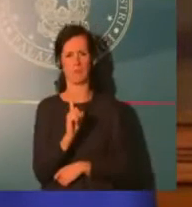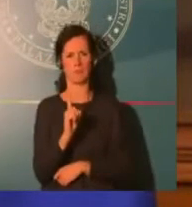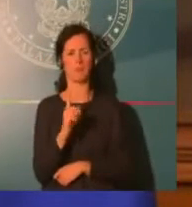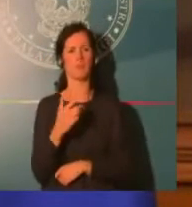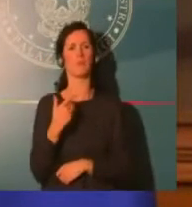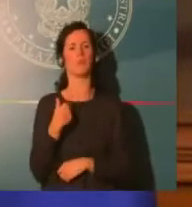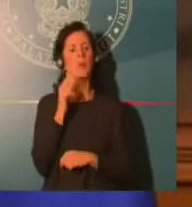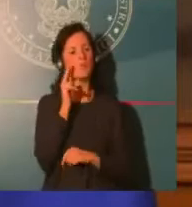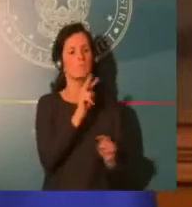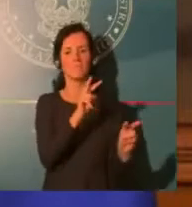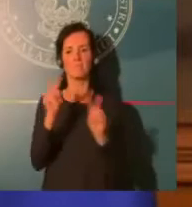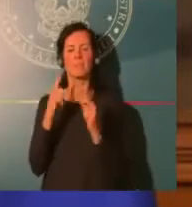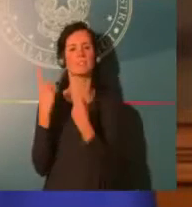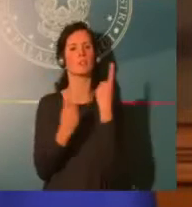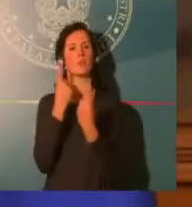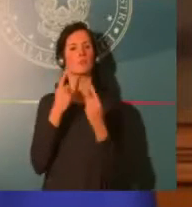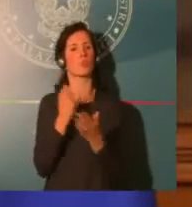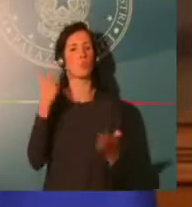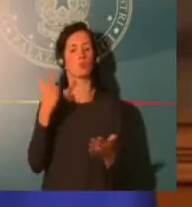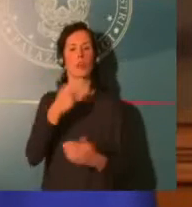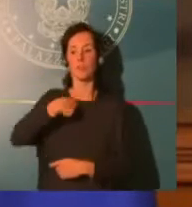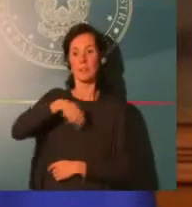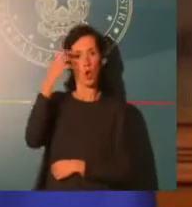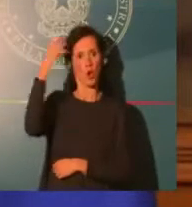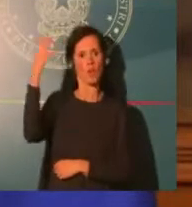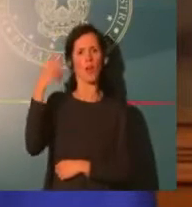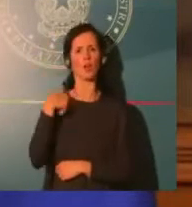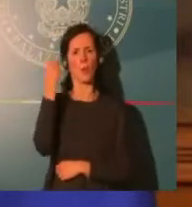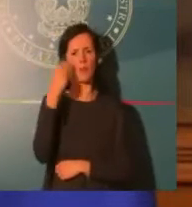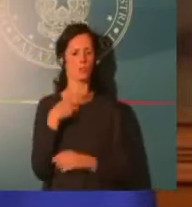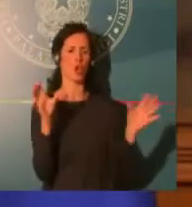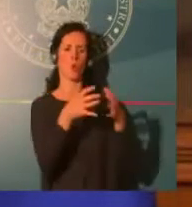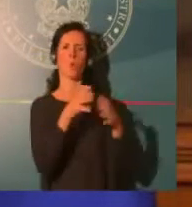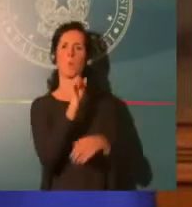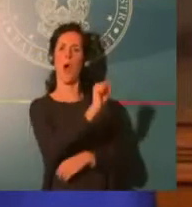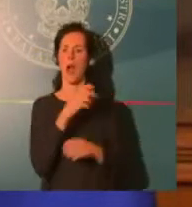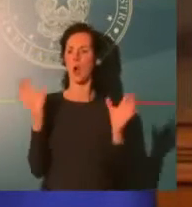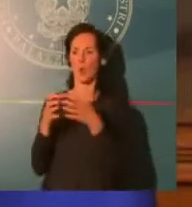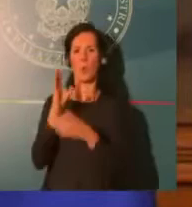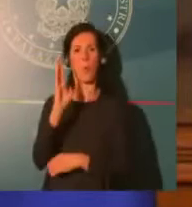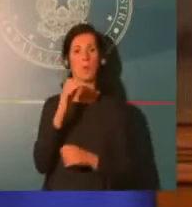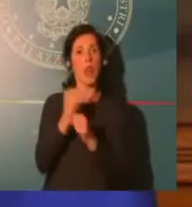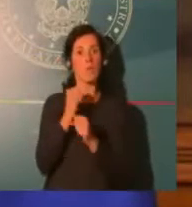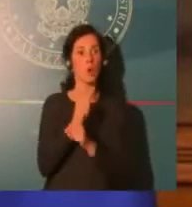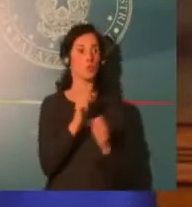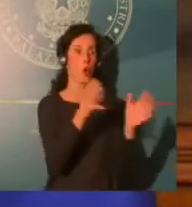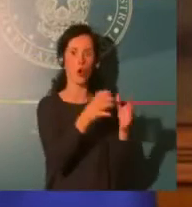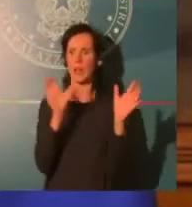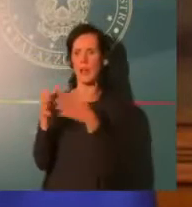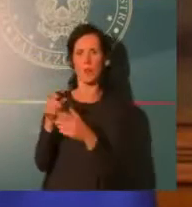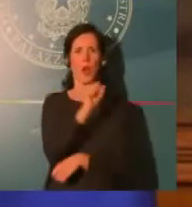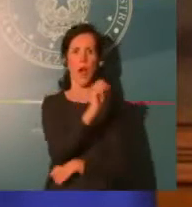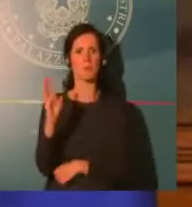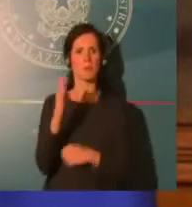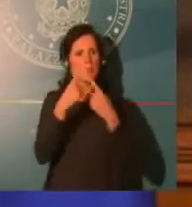evitare che la curva ci sfugga, è indispensabile ridurre le principali occasioni di socialità,